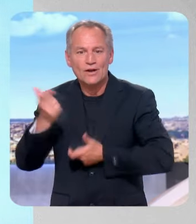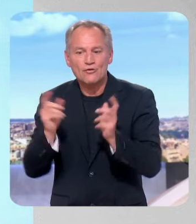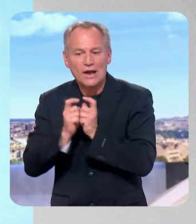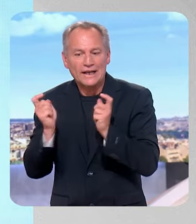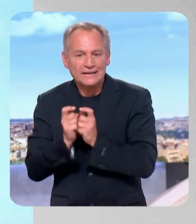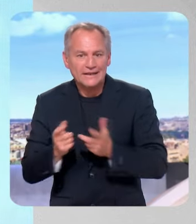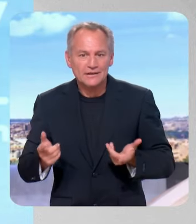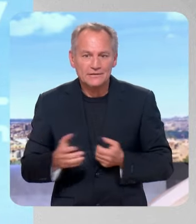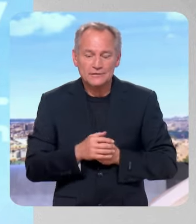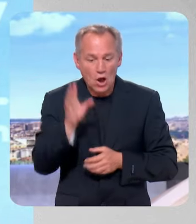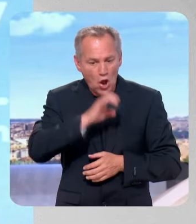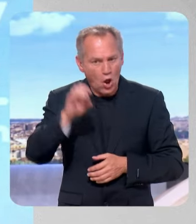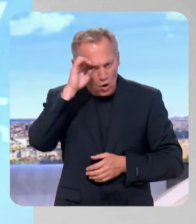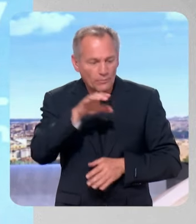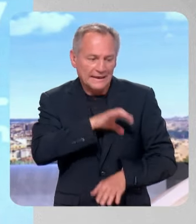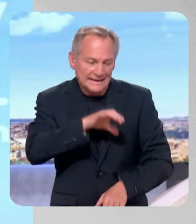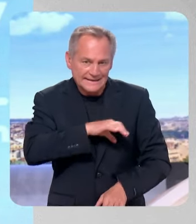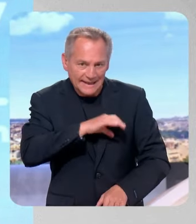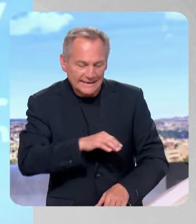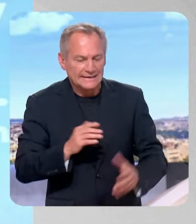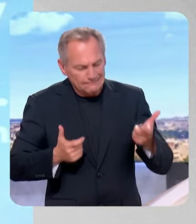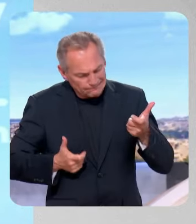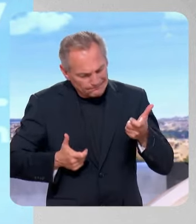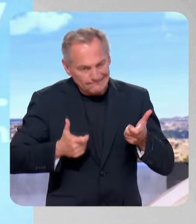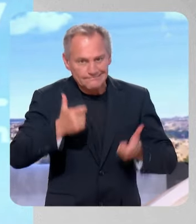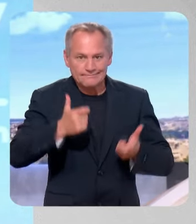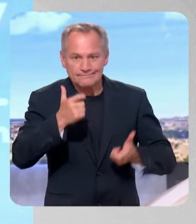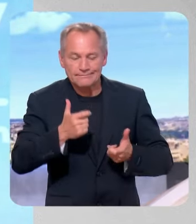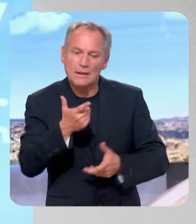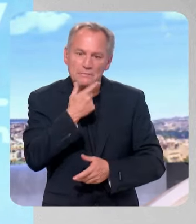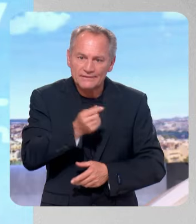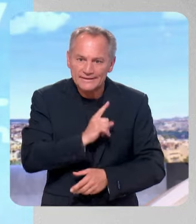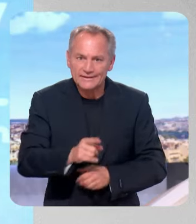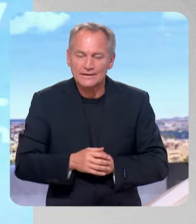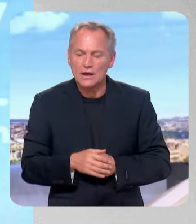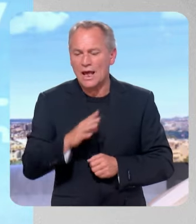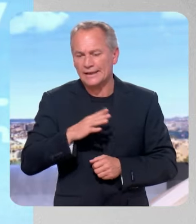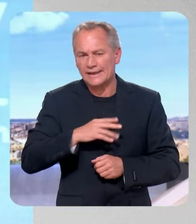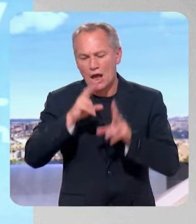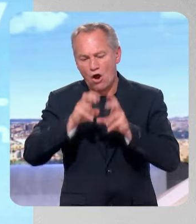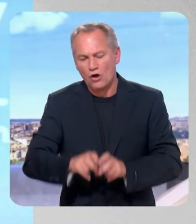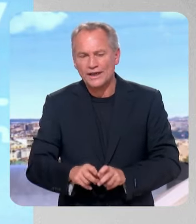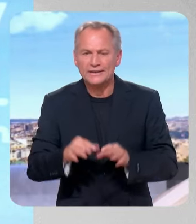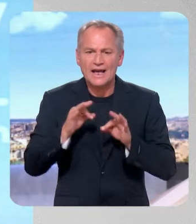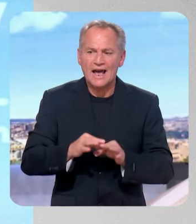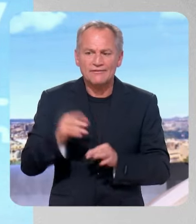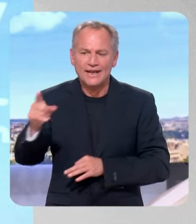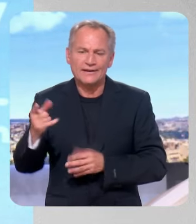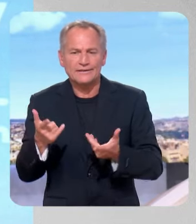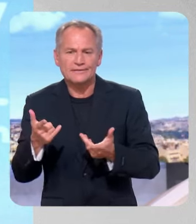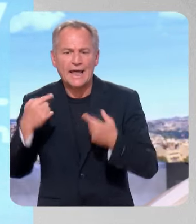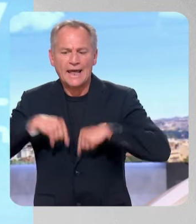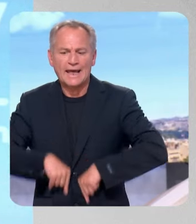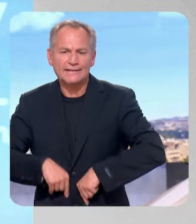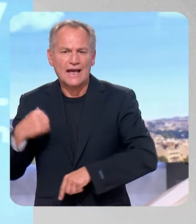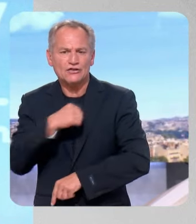produire beaucoup ? L'Europe se soigne, mais elle n pas encore guérie. Elle se soigne quand je vois qu'il une enquête qui est menée sur le dumping sur les véhicules chinois. sait tous qu'il des